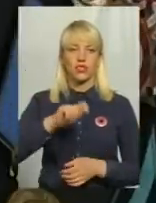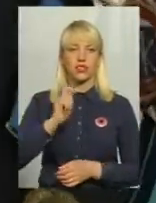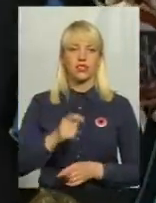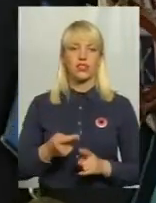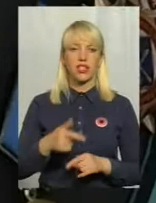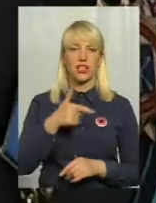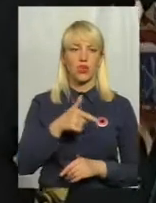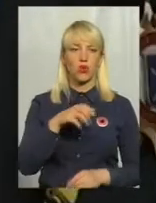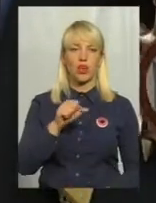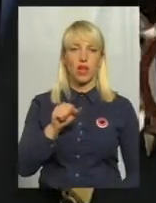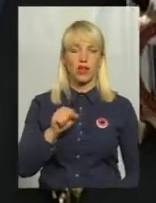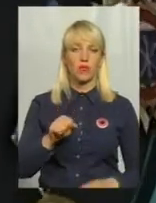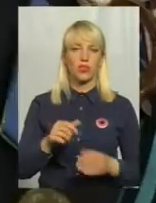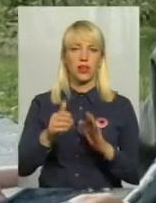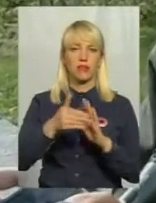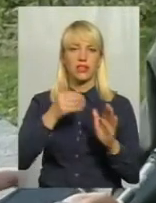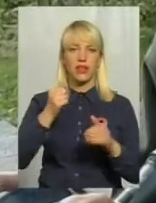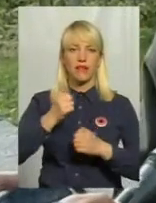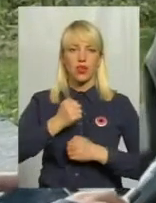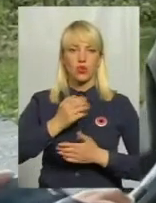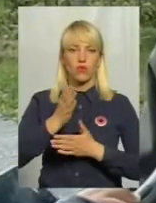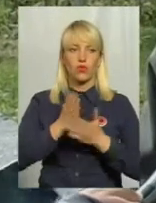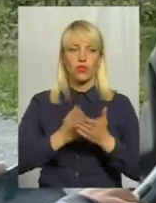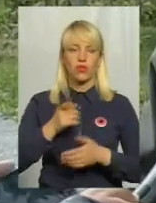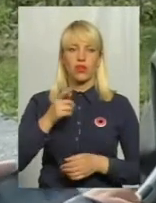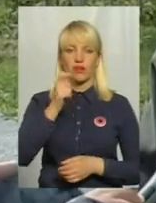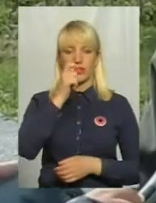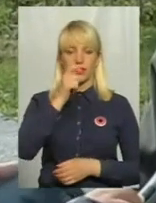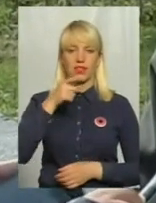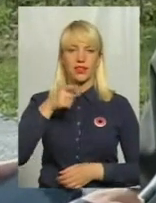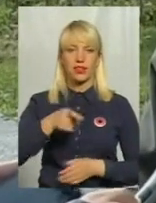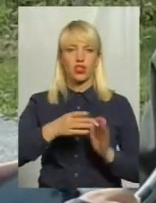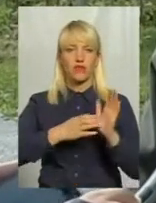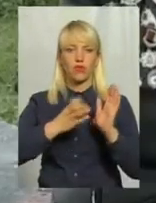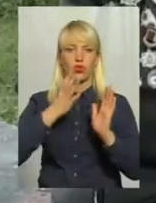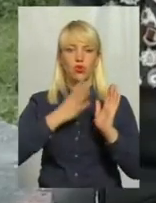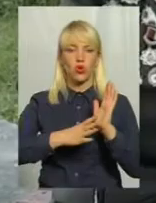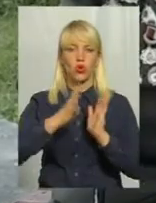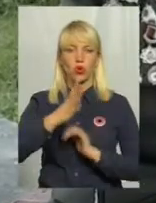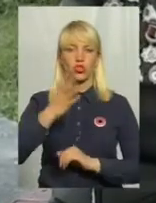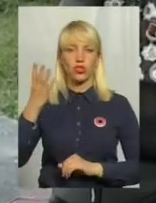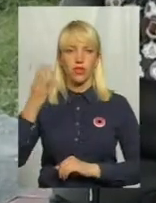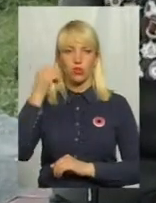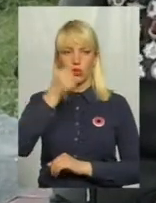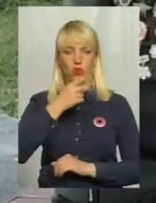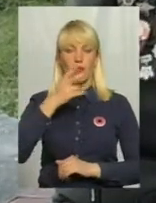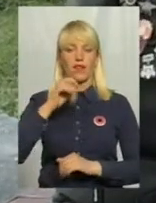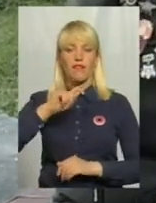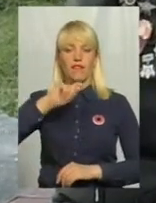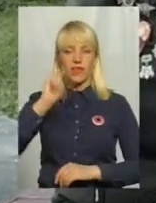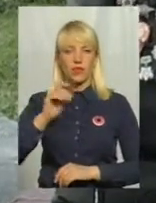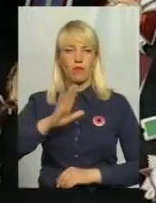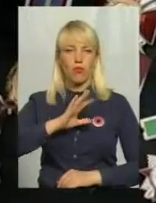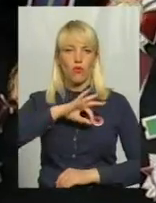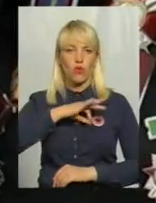Григорія Атаманюка призвали на військову службу у квітні 1944 року. На війні був розвідником. До перемоги солдат йшов в складі